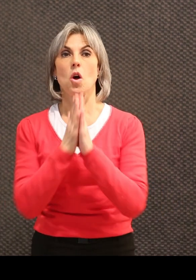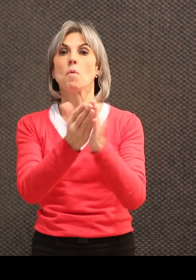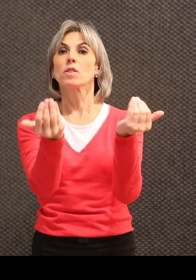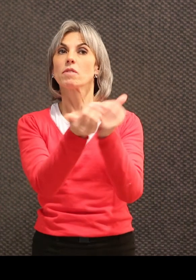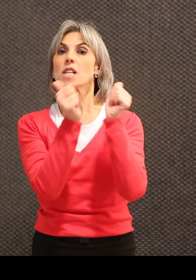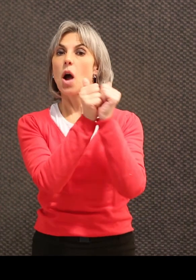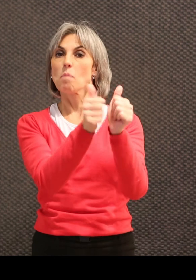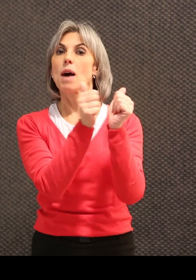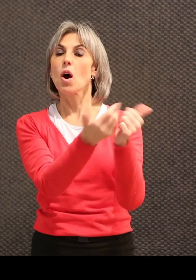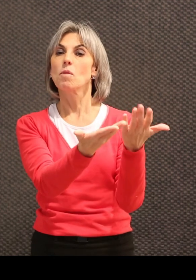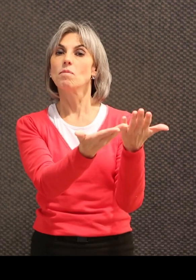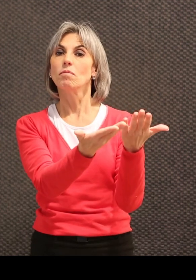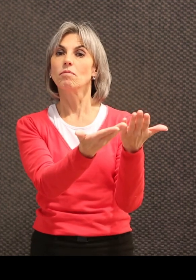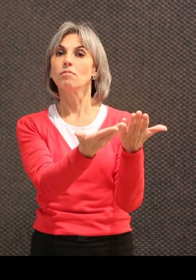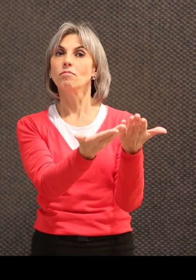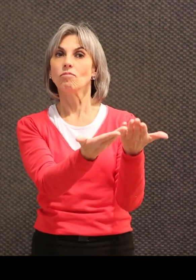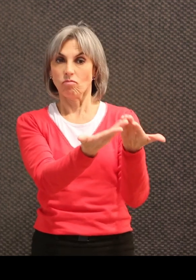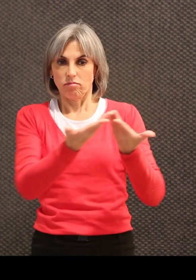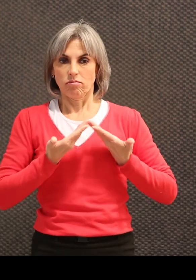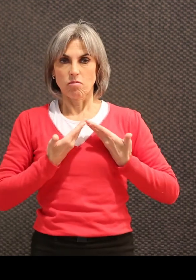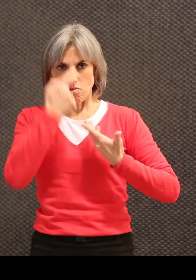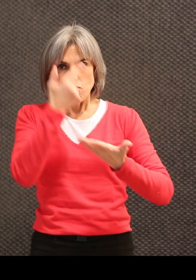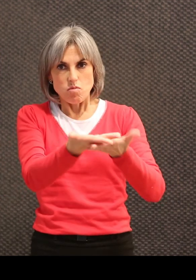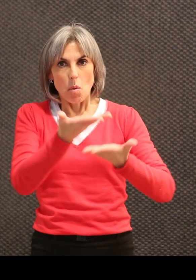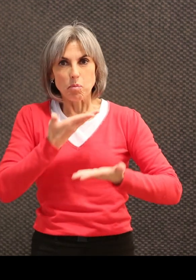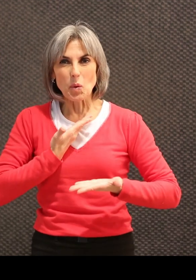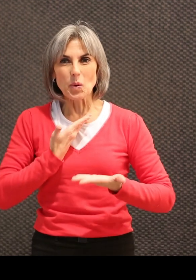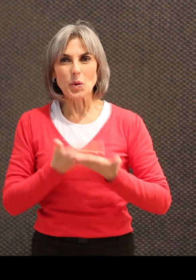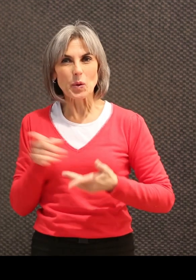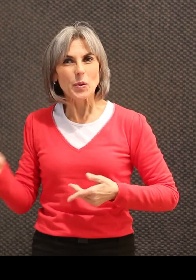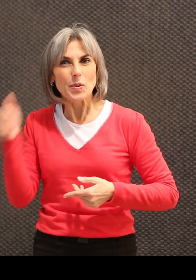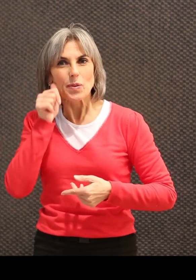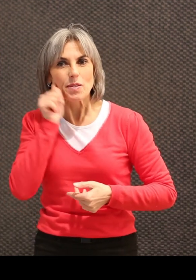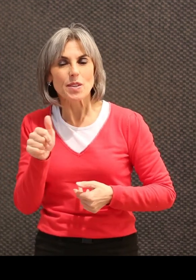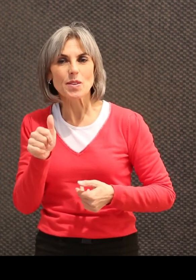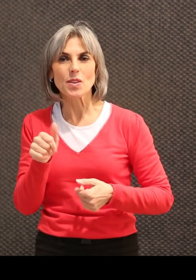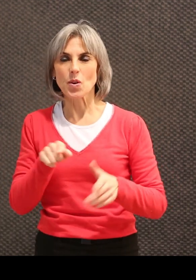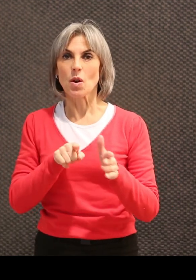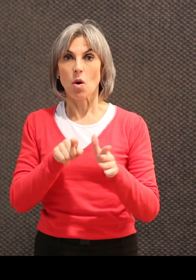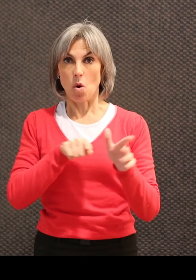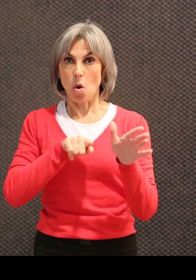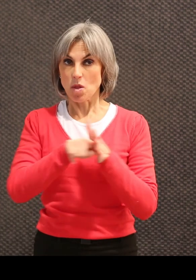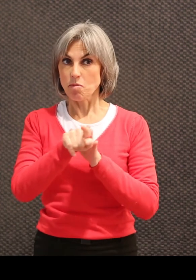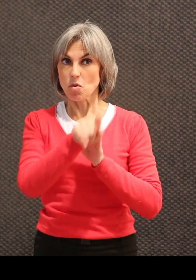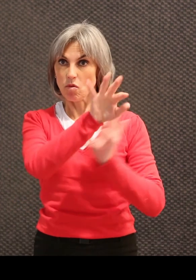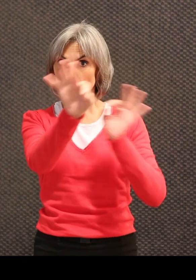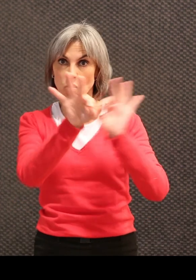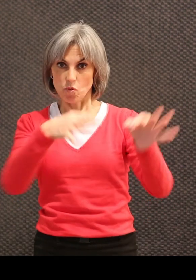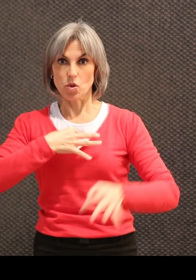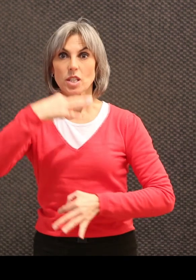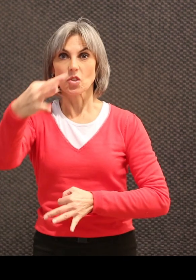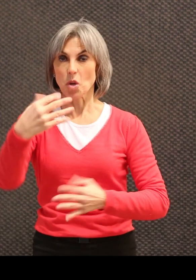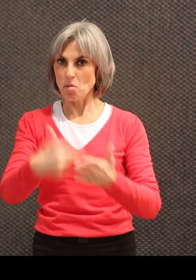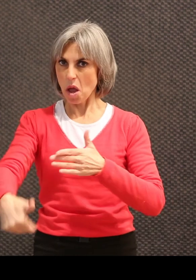'accompagnement nous a proposé Maëlie. Au départ on a été sélectionnés. Ça s'est très très bien passé